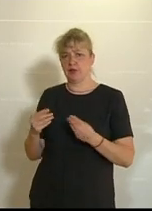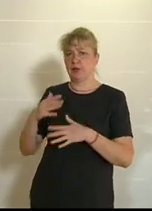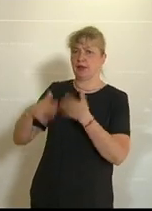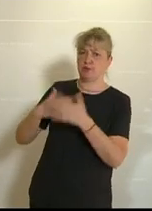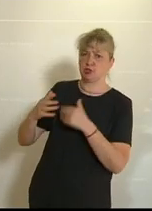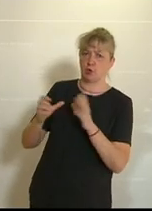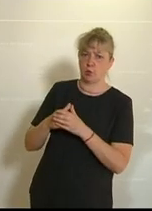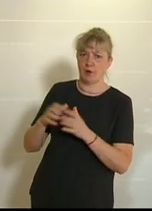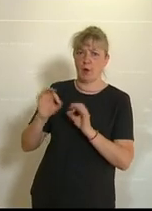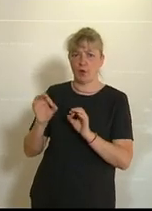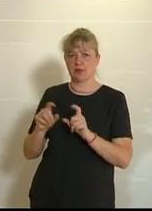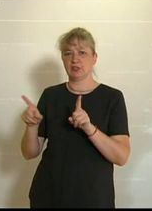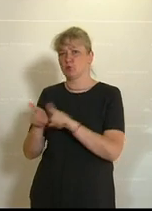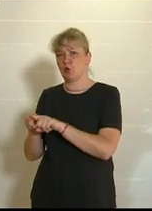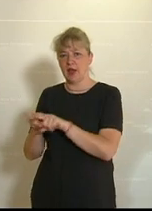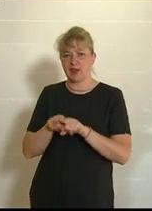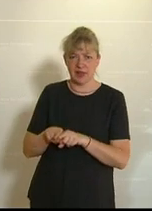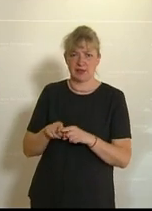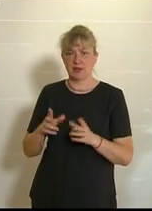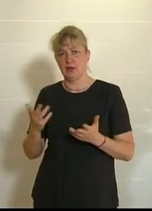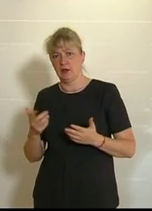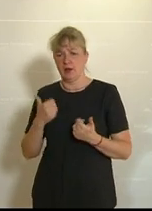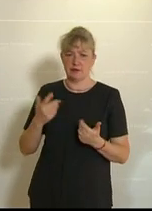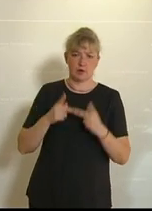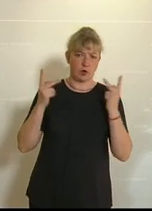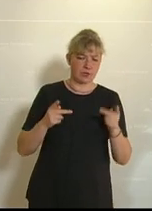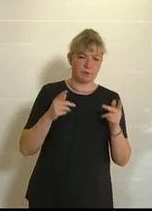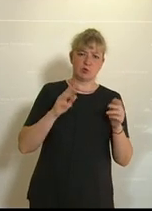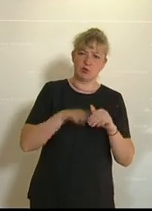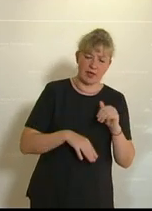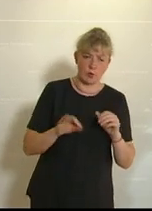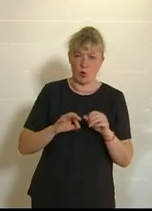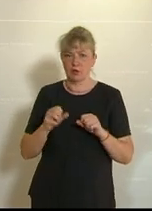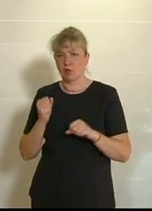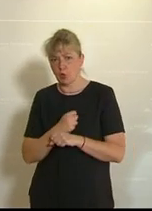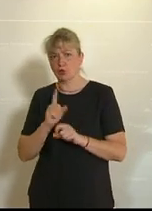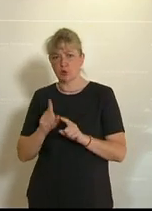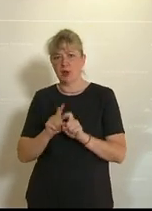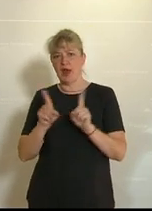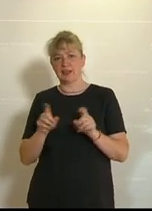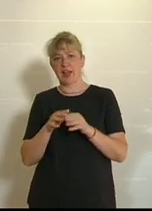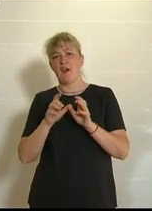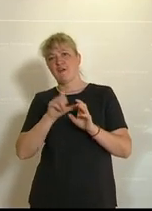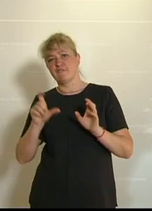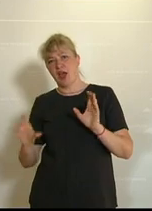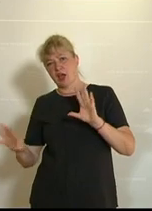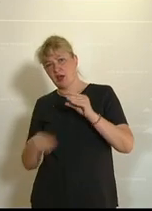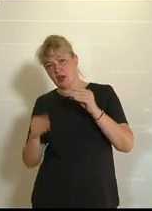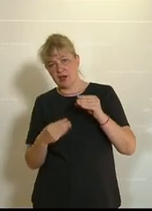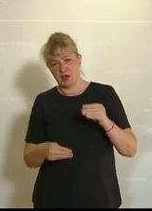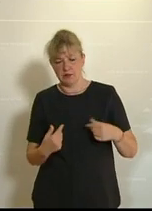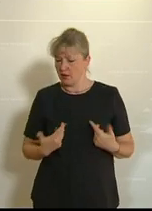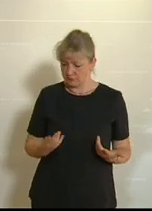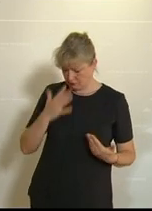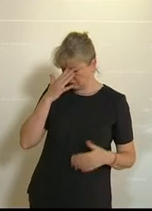Mal heißt das Konzept ist schlecht, dann heißt das Konzept sollte ausgedehnt werden, auch auf andere Fächer. Da weiß man nicht recht.